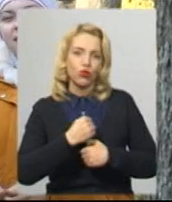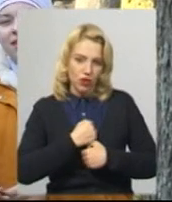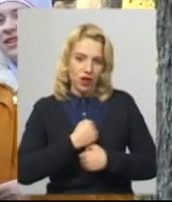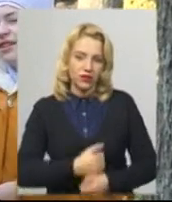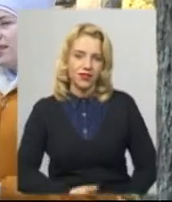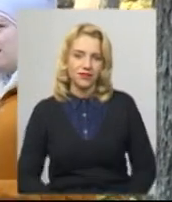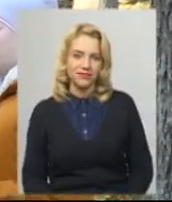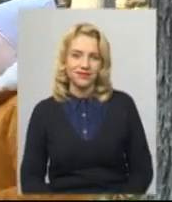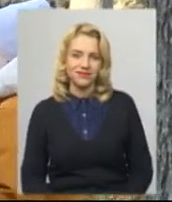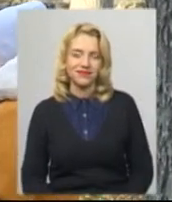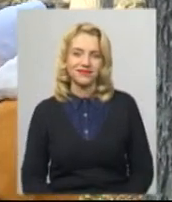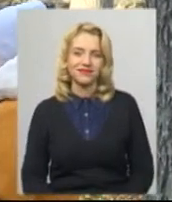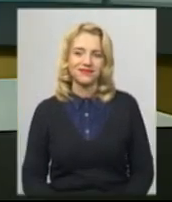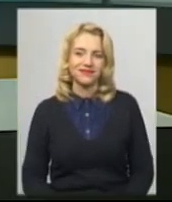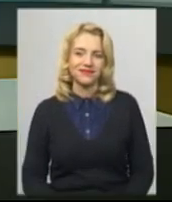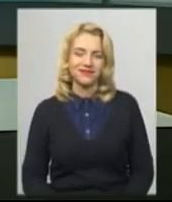Суспільному. Хмельницький.